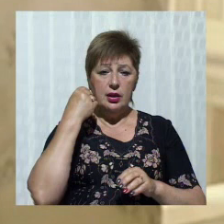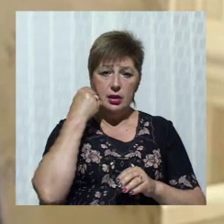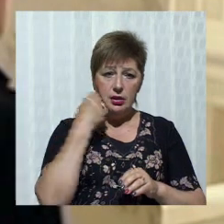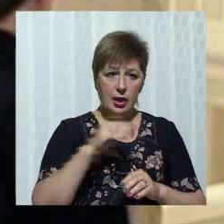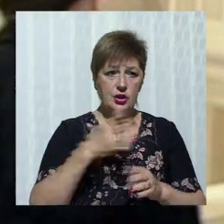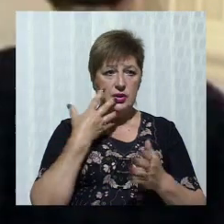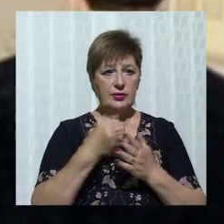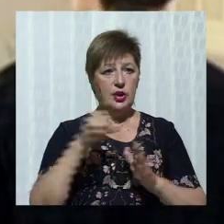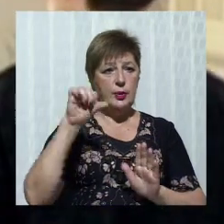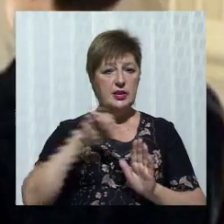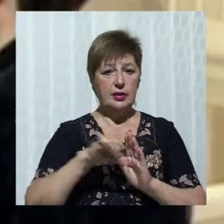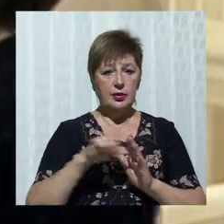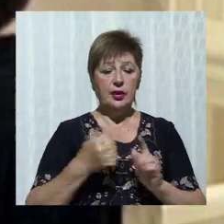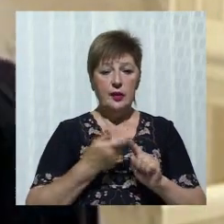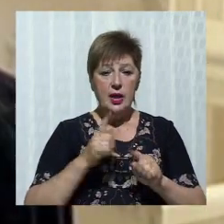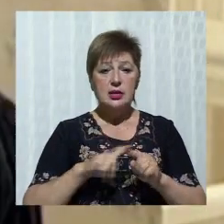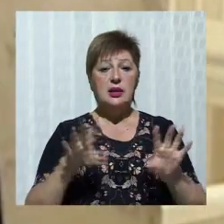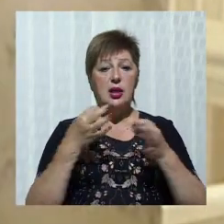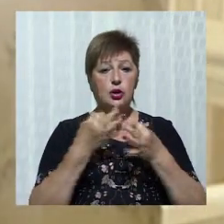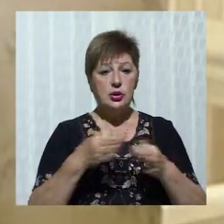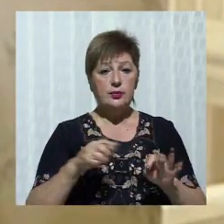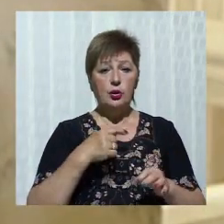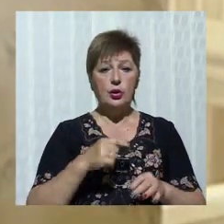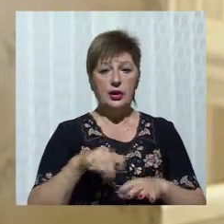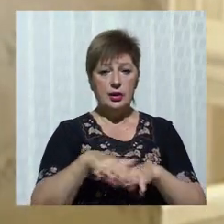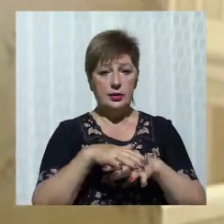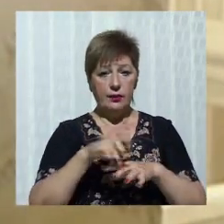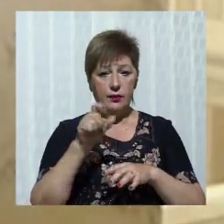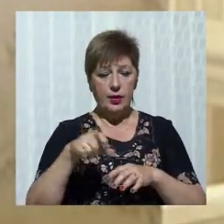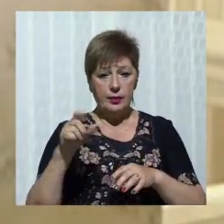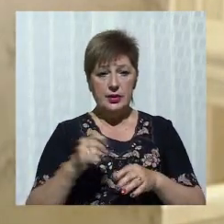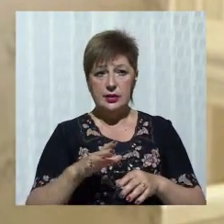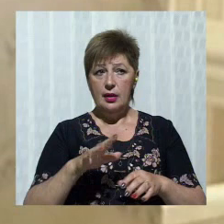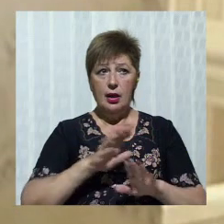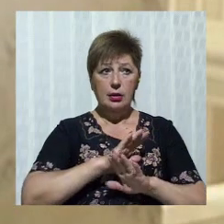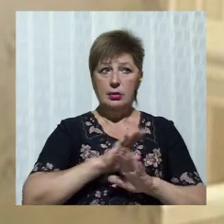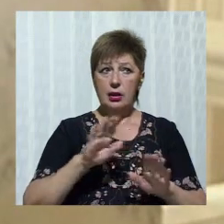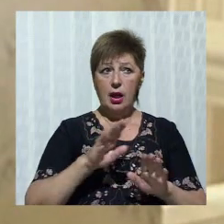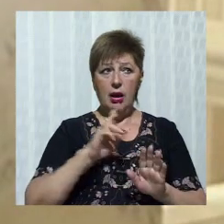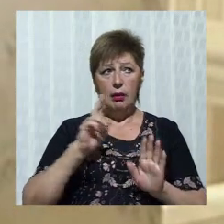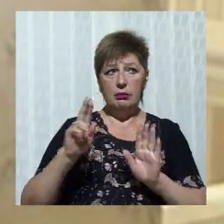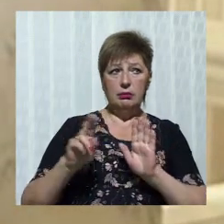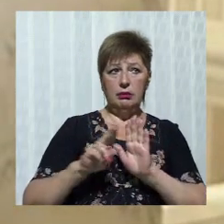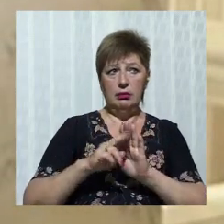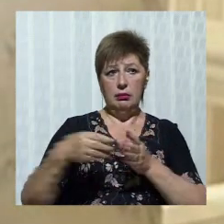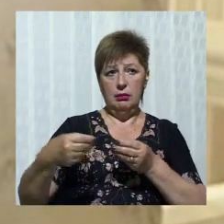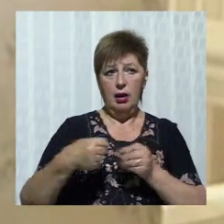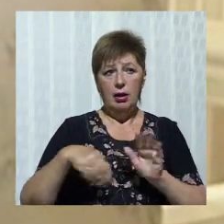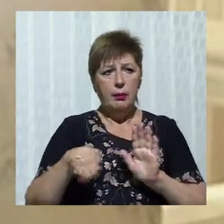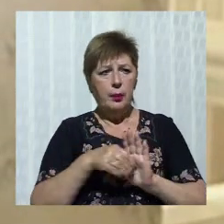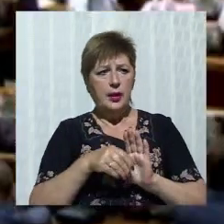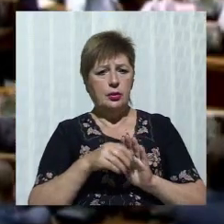а також це дозволить виборцям не перебувати під значним впливом підкупу